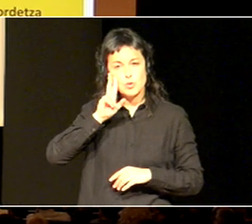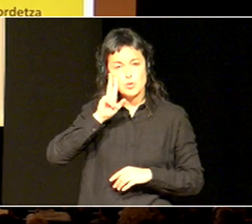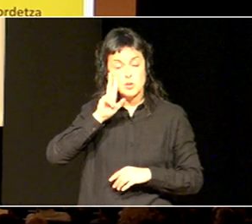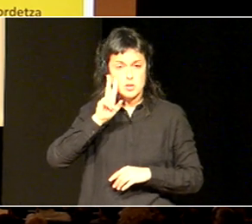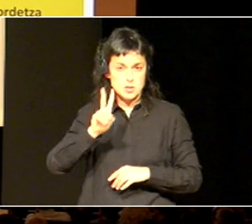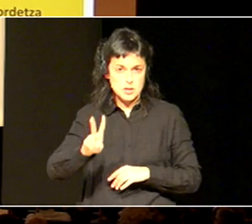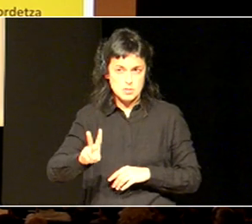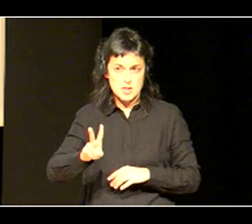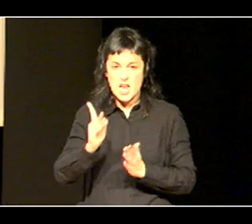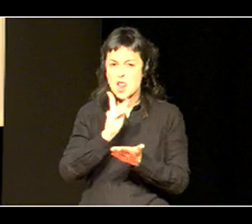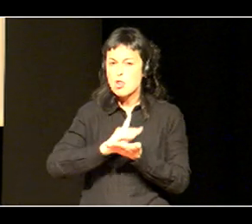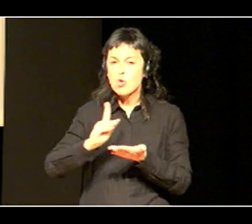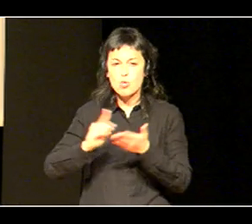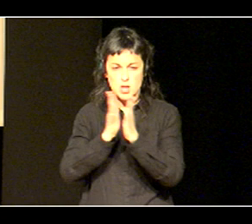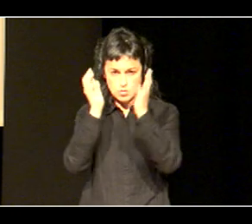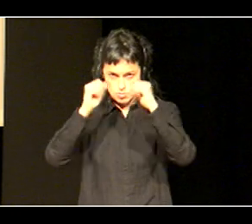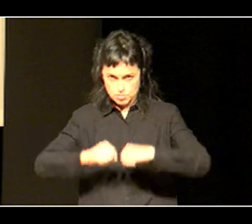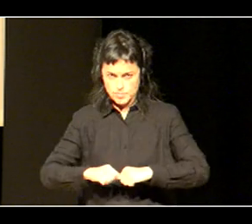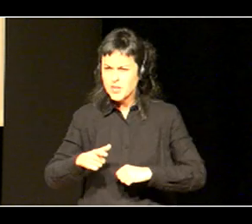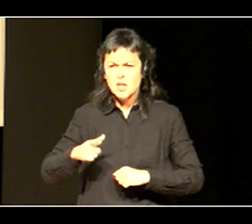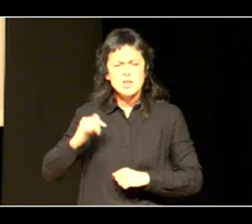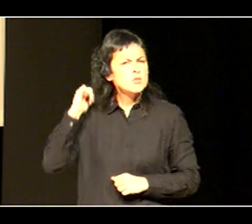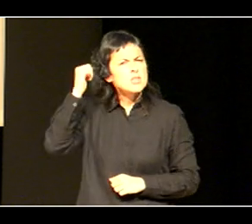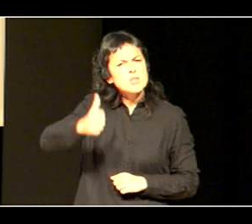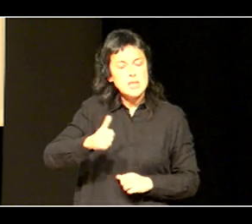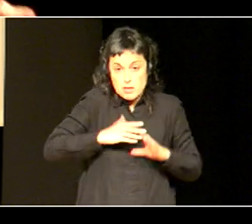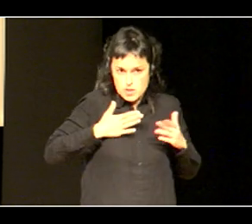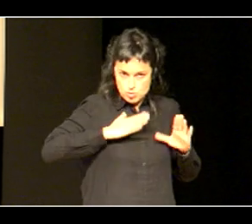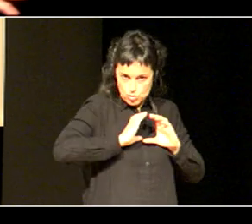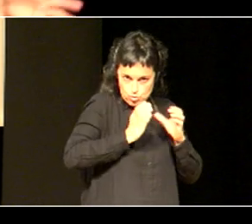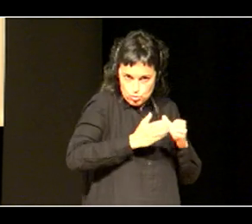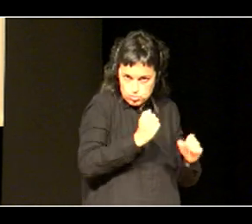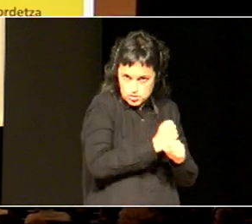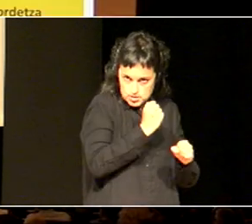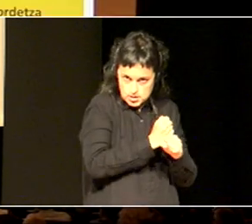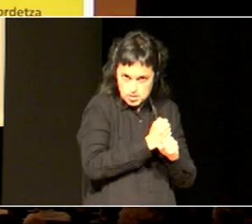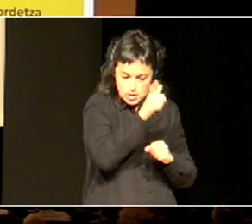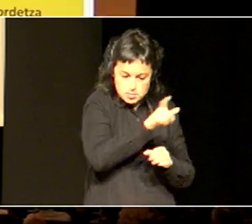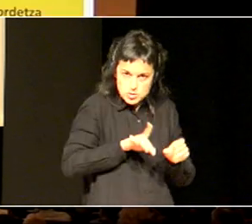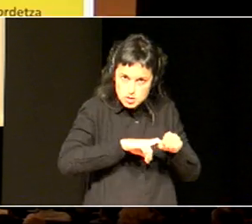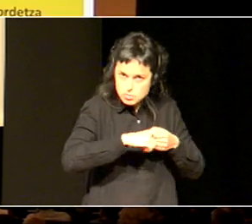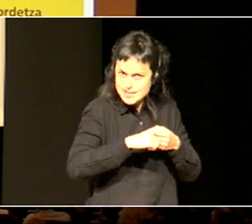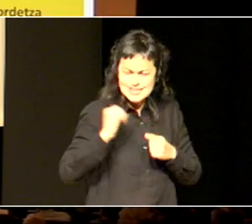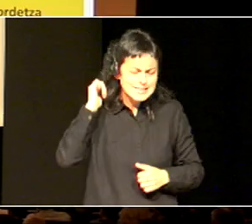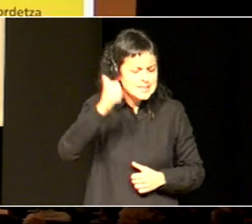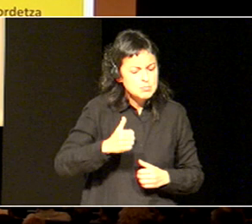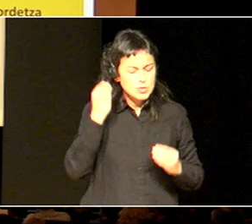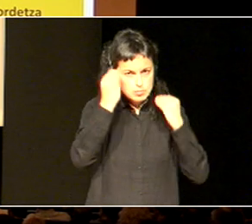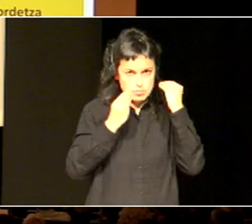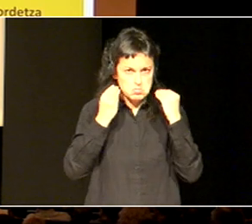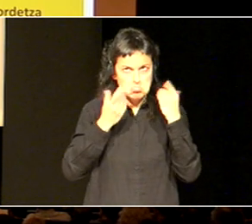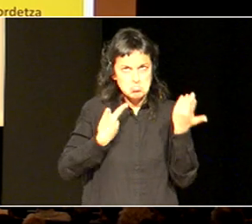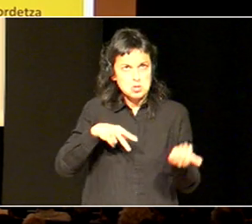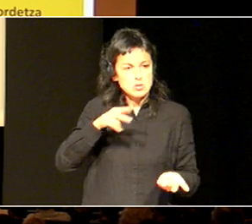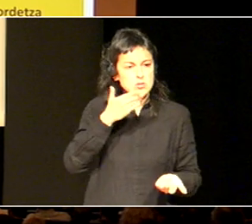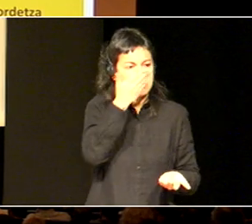akordiorako dokumentuan, gubeti pentsau dugu, lantaldean, dauskagun pertsonekin eta pentsatu dugu, esperintxedaukagu